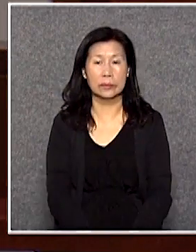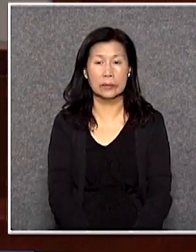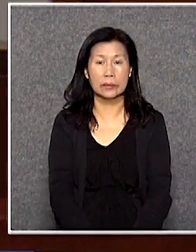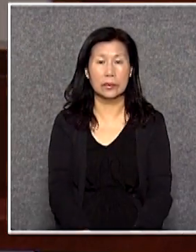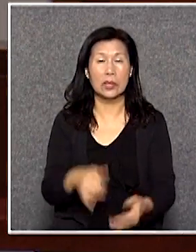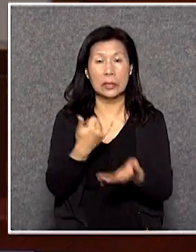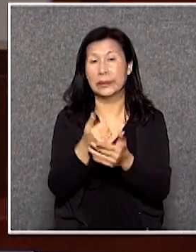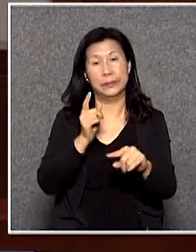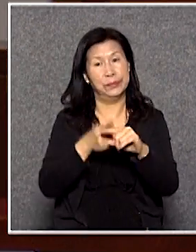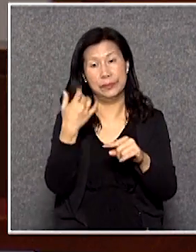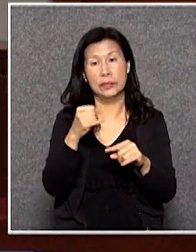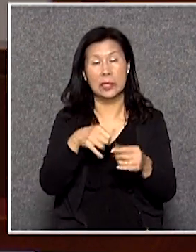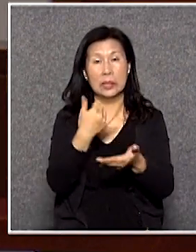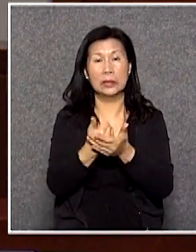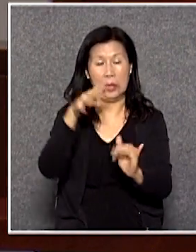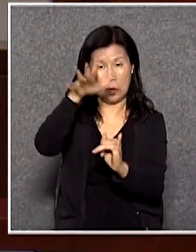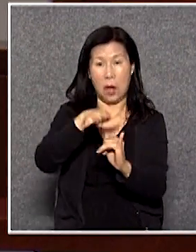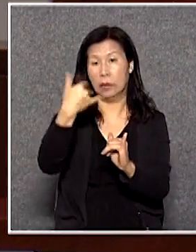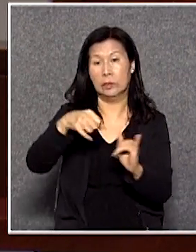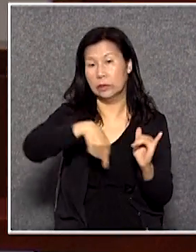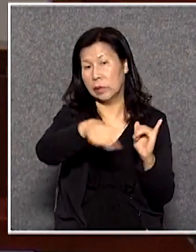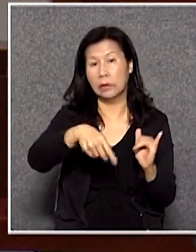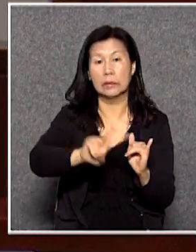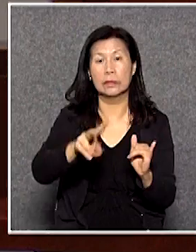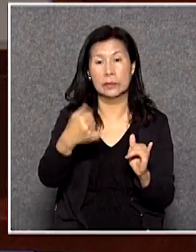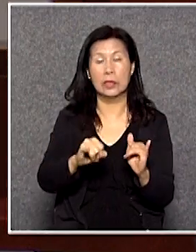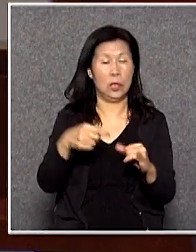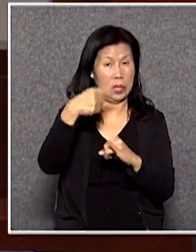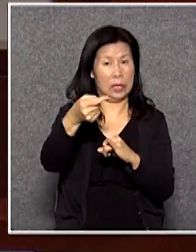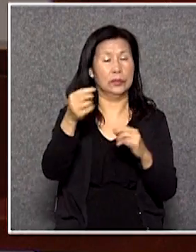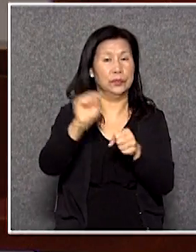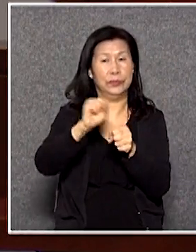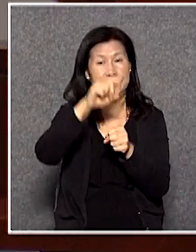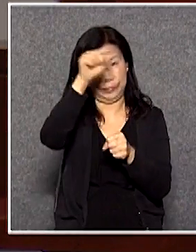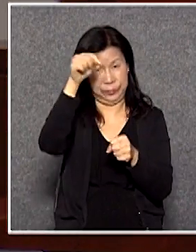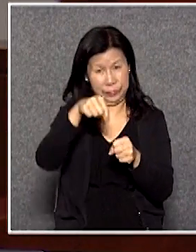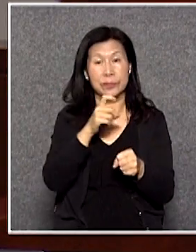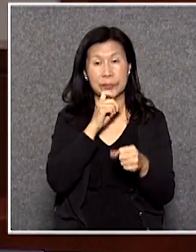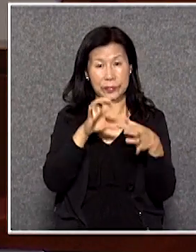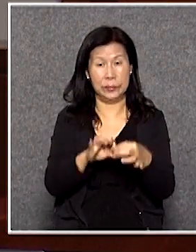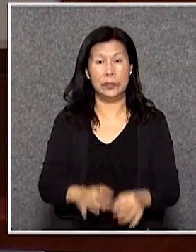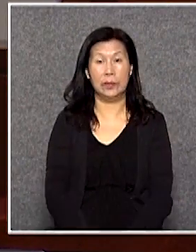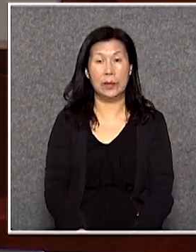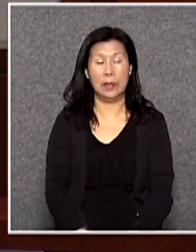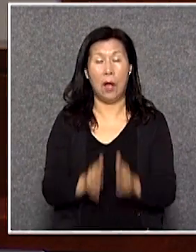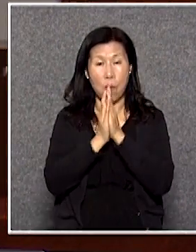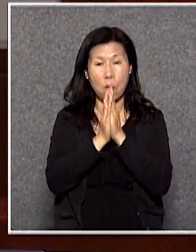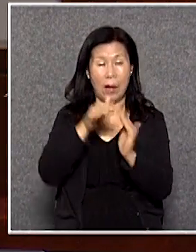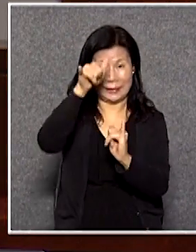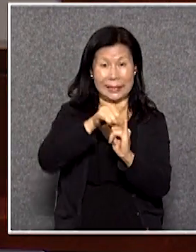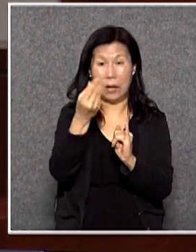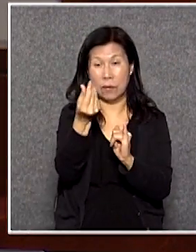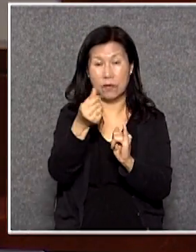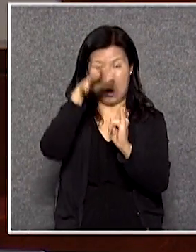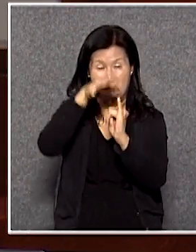死也沒有用死無葬身之地那又是另一個問題那些骨灰痕現在有